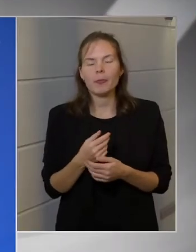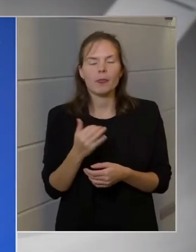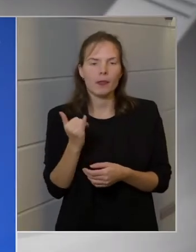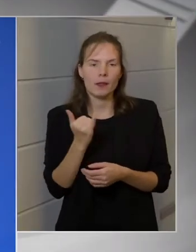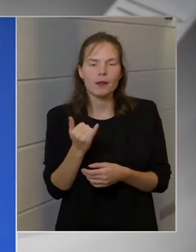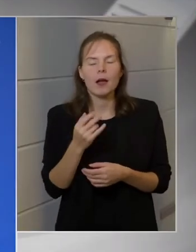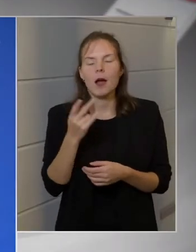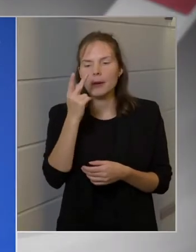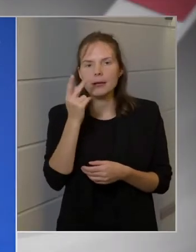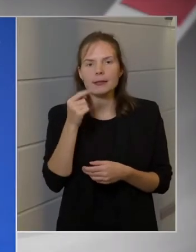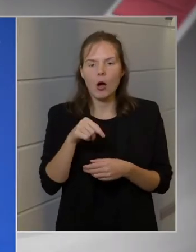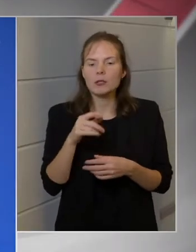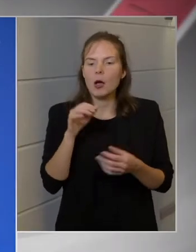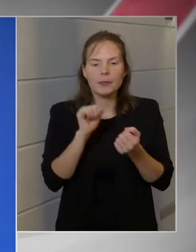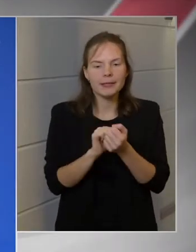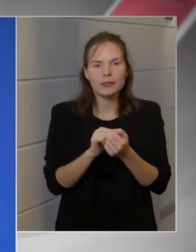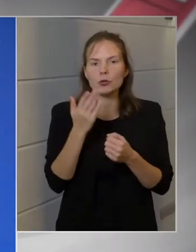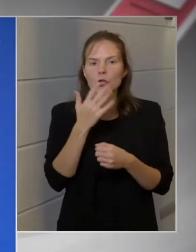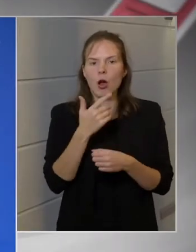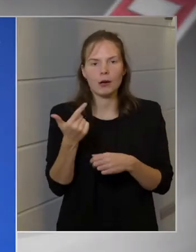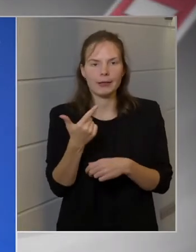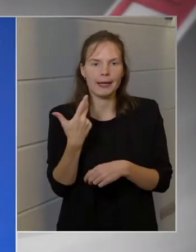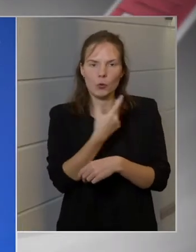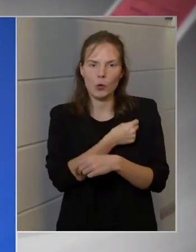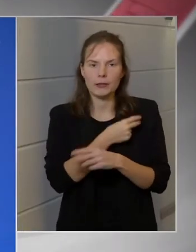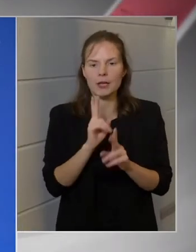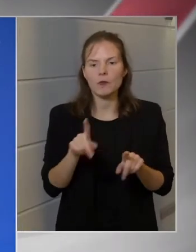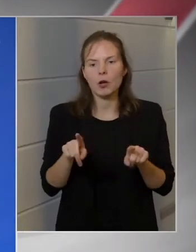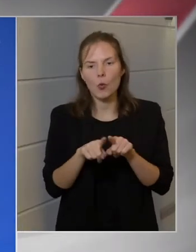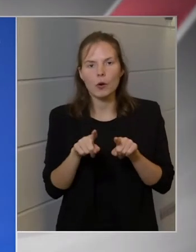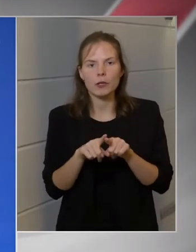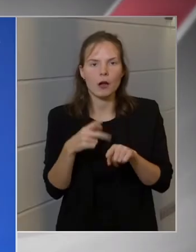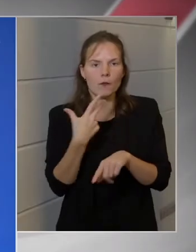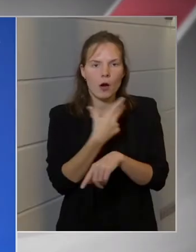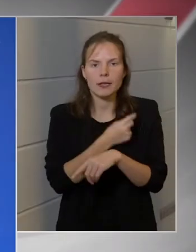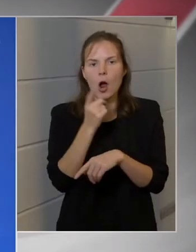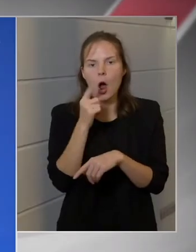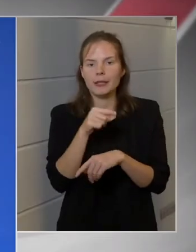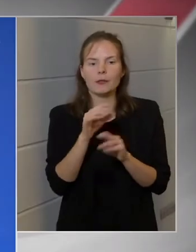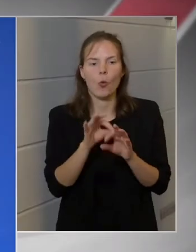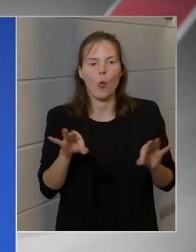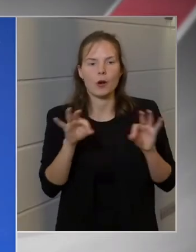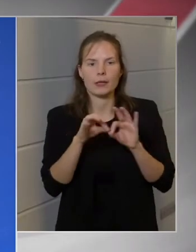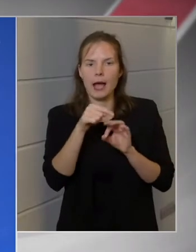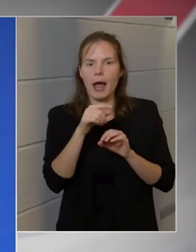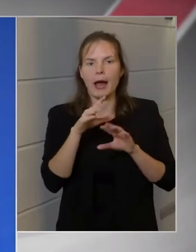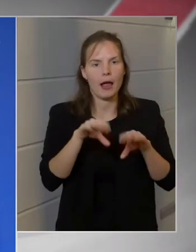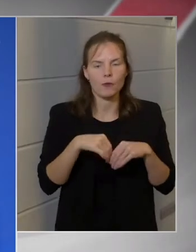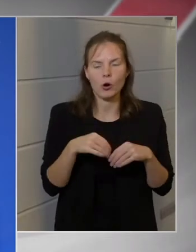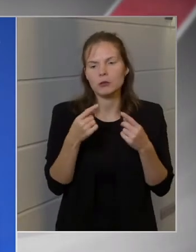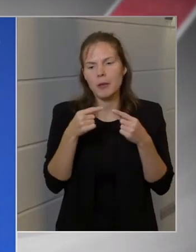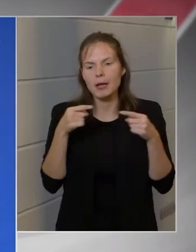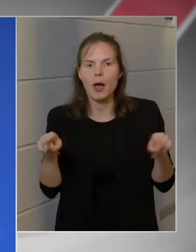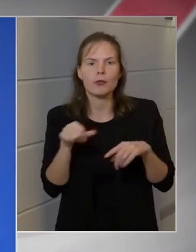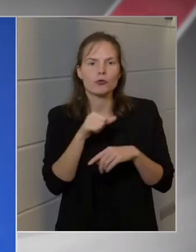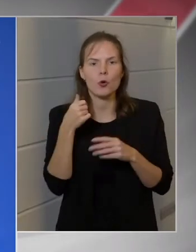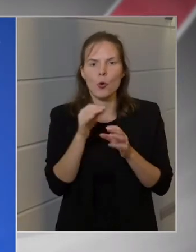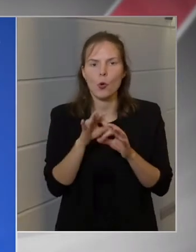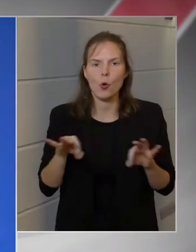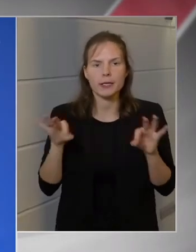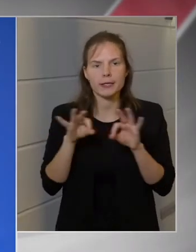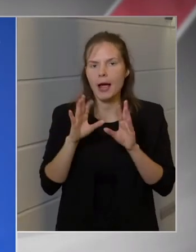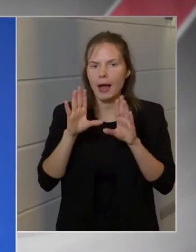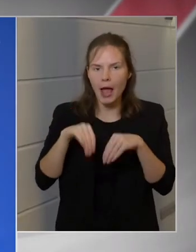Kétség kívül az a biztos, hogyha valakinek két oltása van, olyan vakcinában az adott ország elfogad. Ez is különböző, Görögország elfogadja